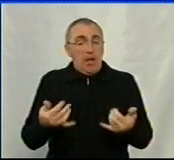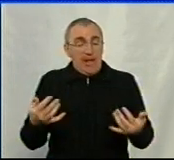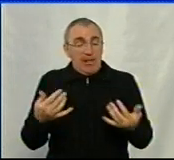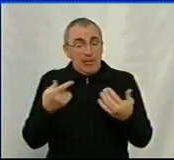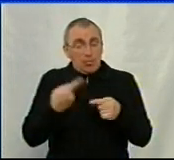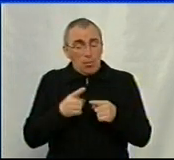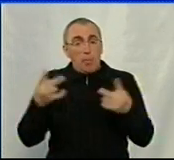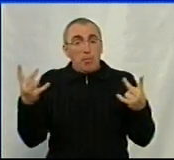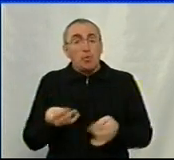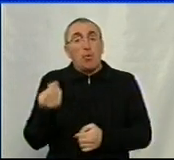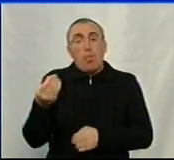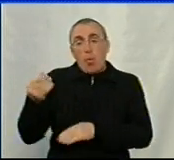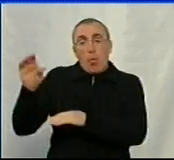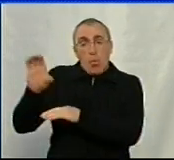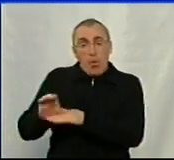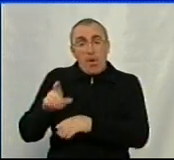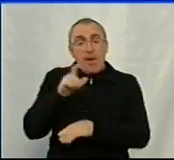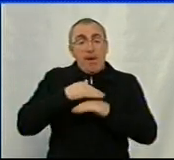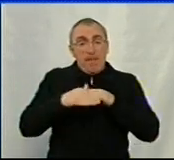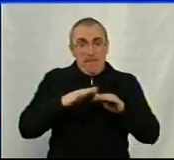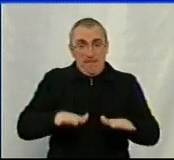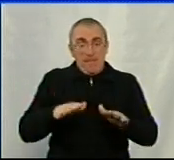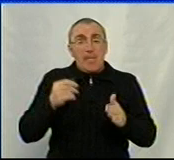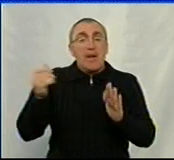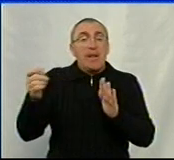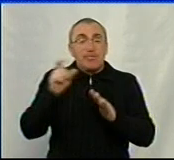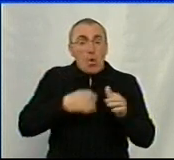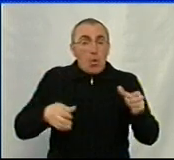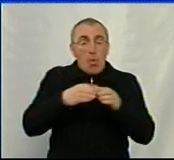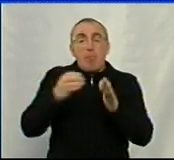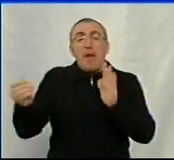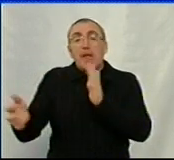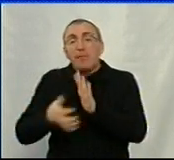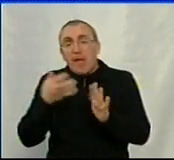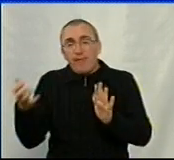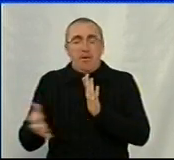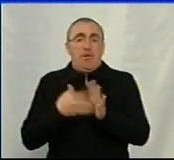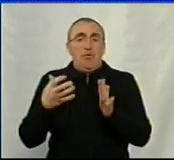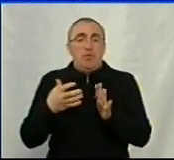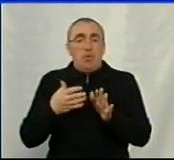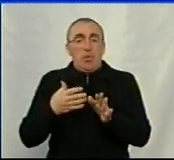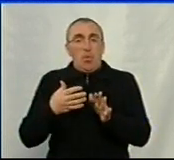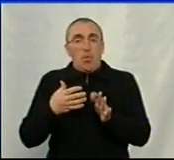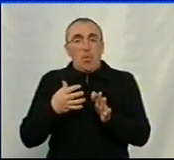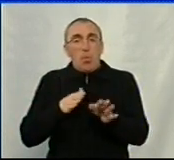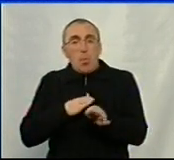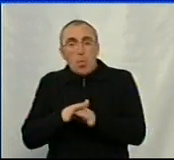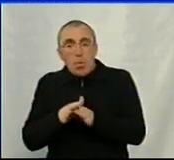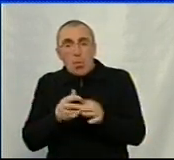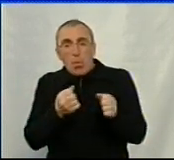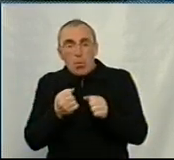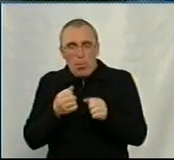кошти. На даний момент місцевим громадам не вистачає просто-напросто на те, щоб утримувати нормально,